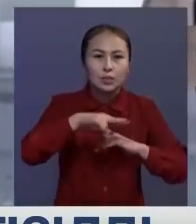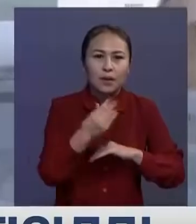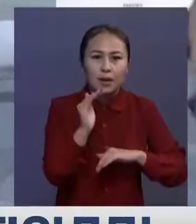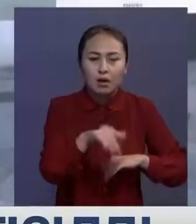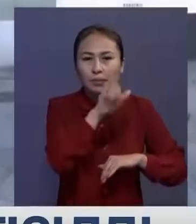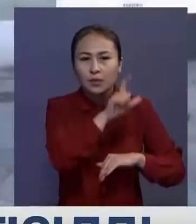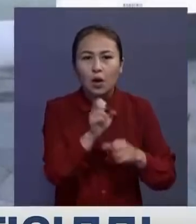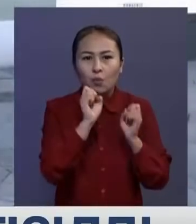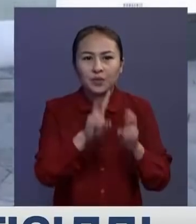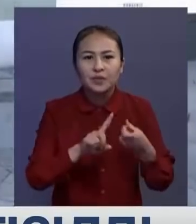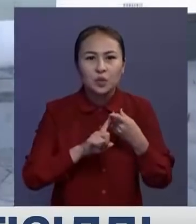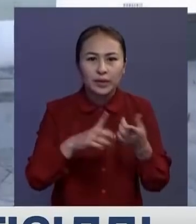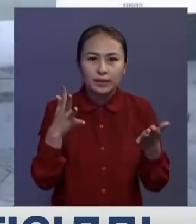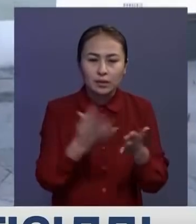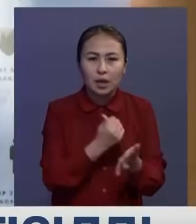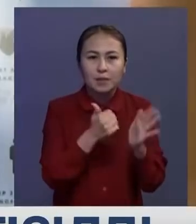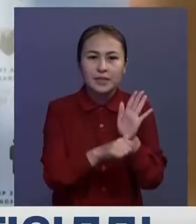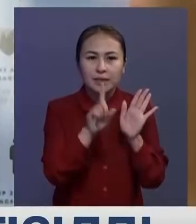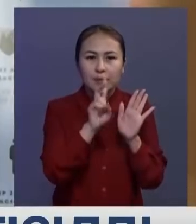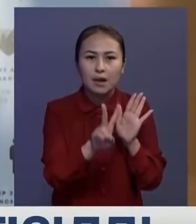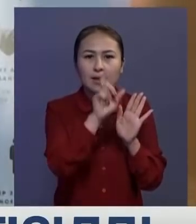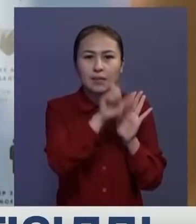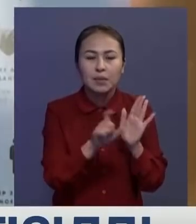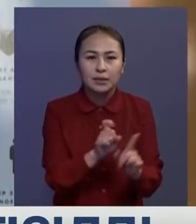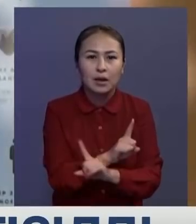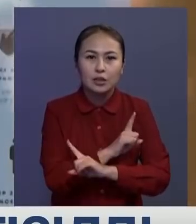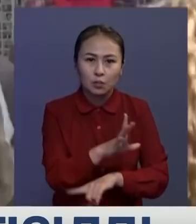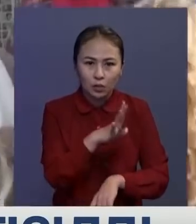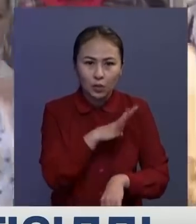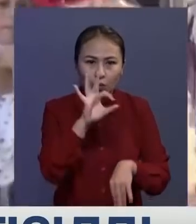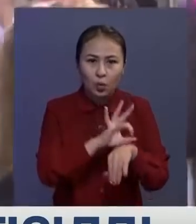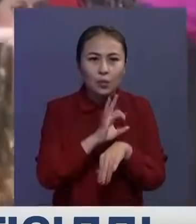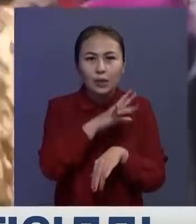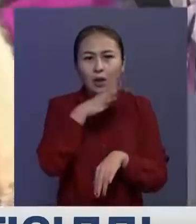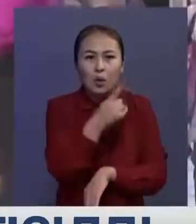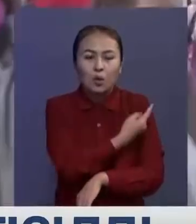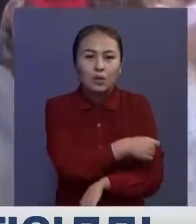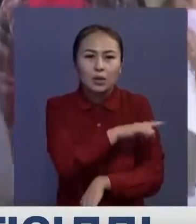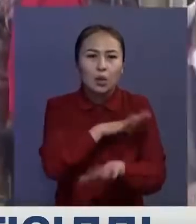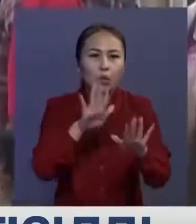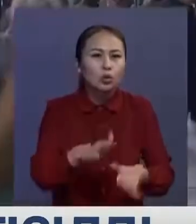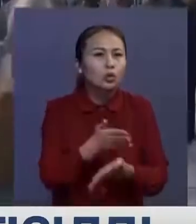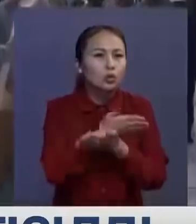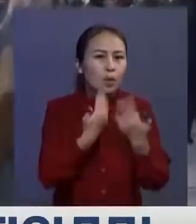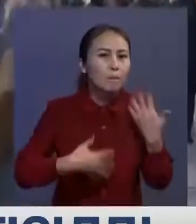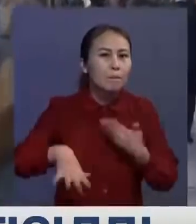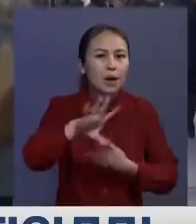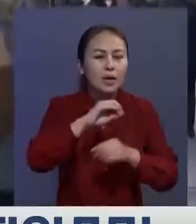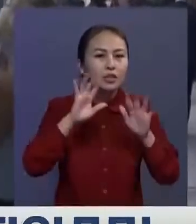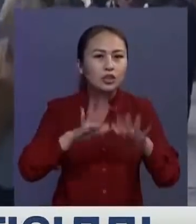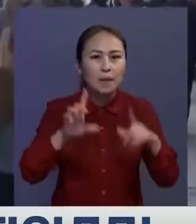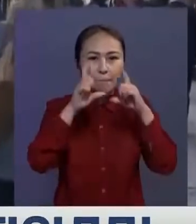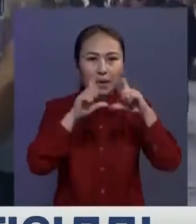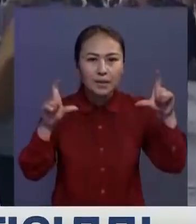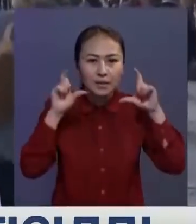мұңдай адамнан қауіпті вирус анықталды, алып сей қазамат қайтыс болды. Науқастарының көптігінен ауруханаларда орын жоқ. Барлық жерде